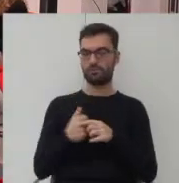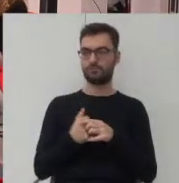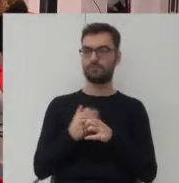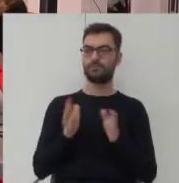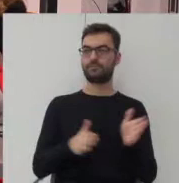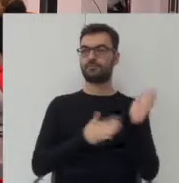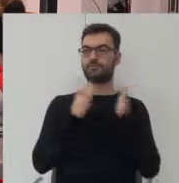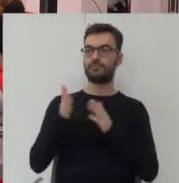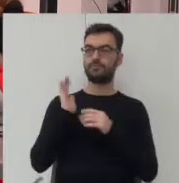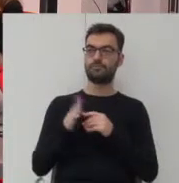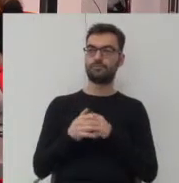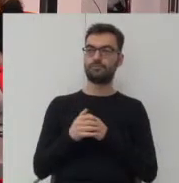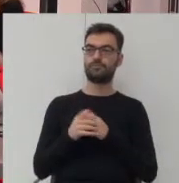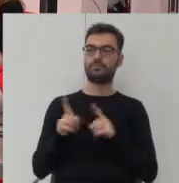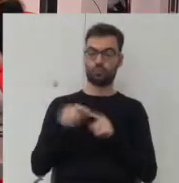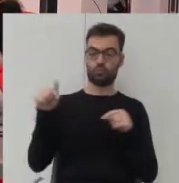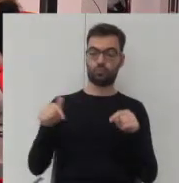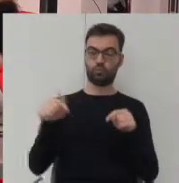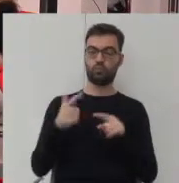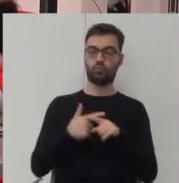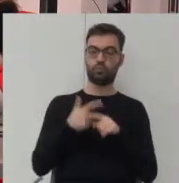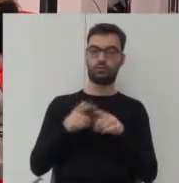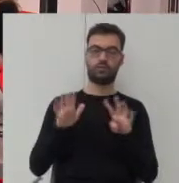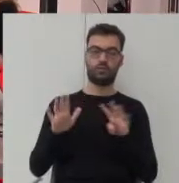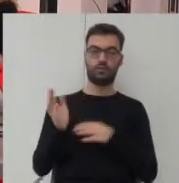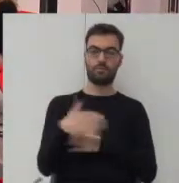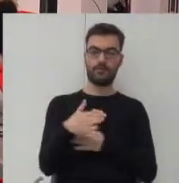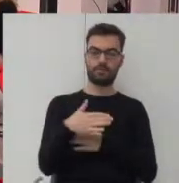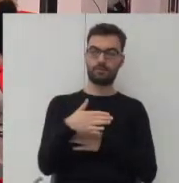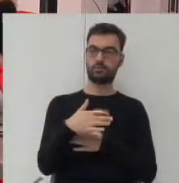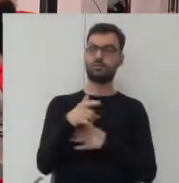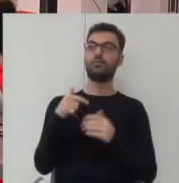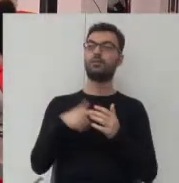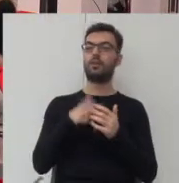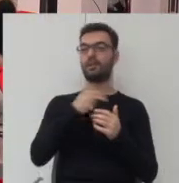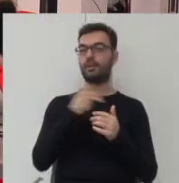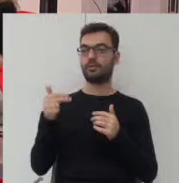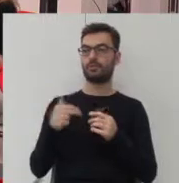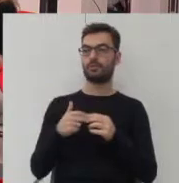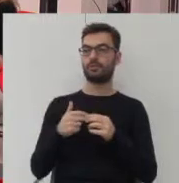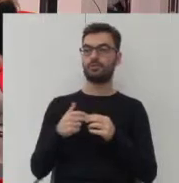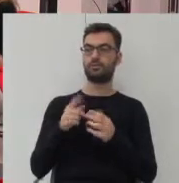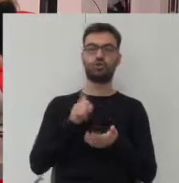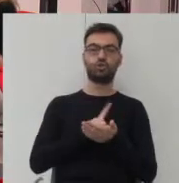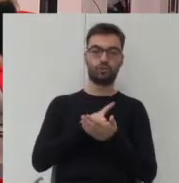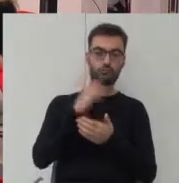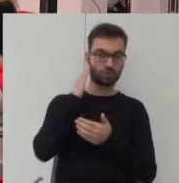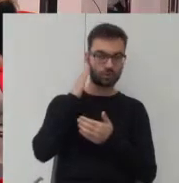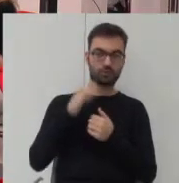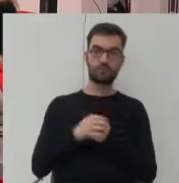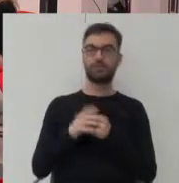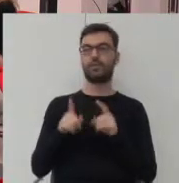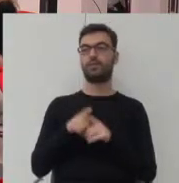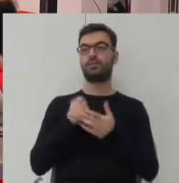Kolejna odbędzie się też tutaj 29 marca i będzie dotyczyła czynszów mieszkaniowych i